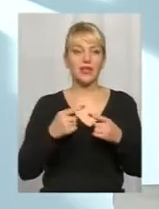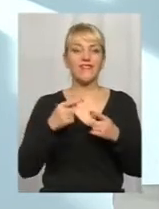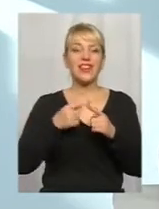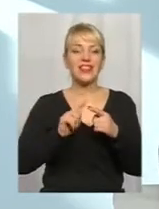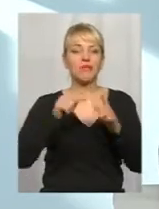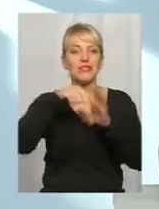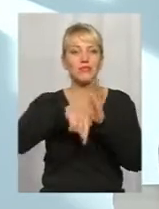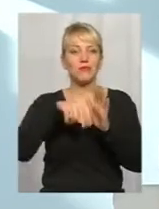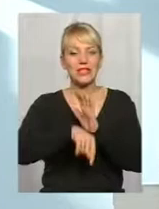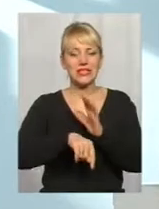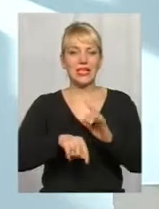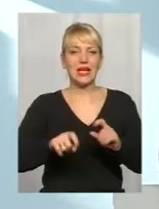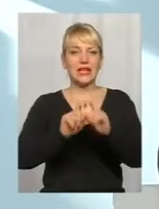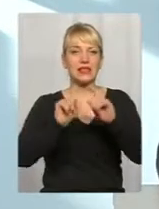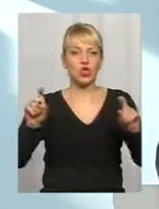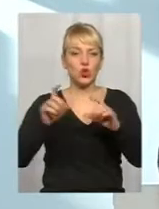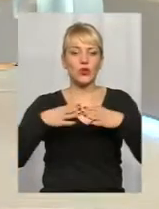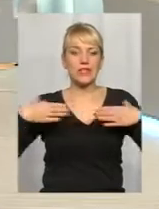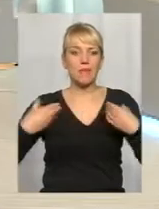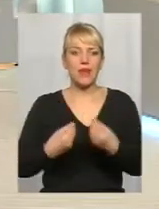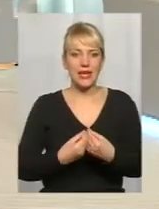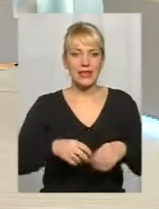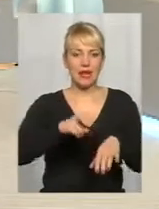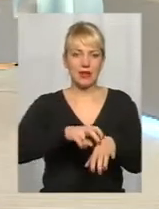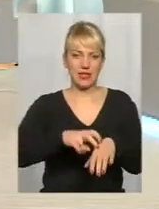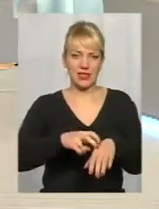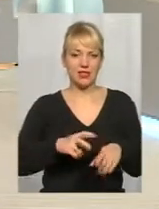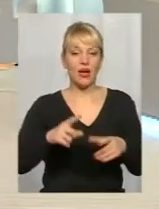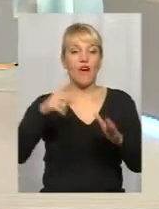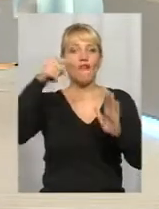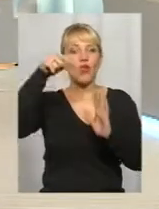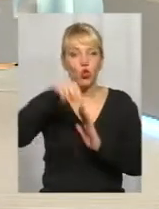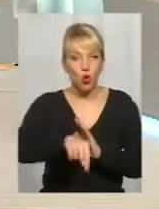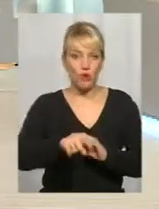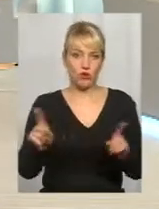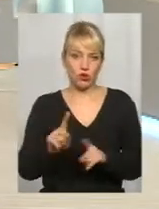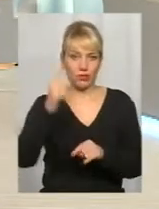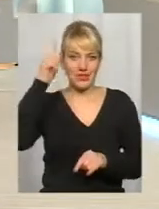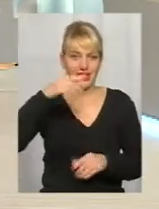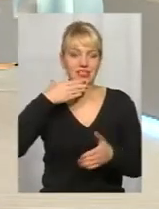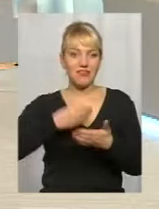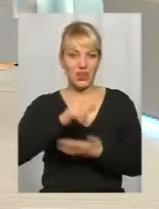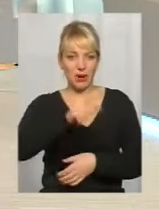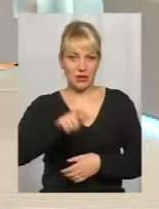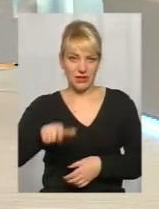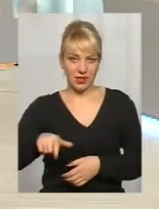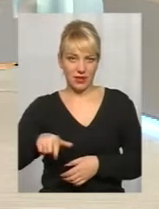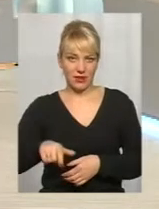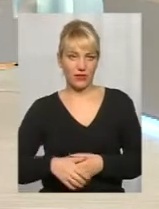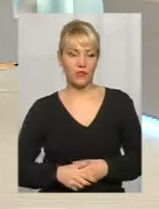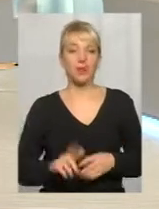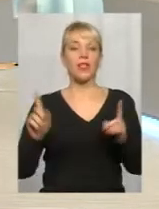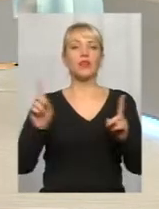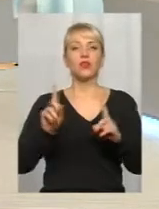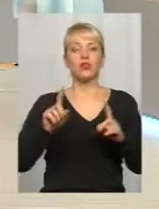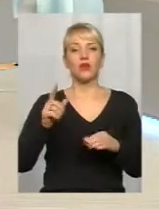института семейной медицины, там, педиатрии участковых врачей в том, чтобы знать своих пациентов. Что